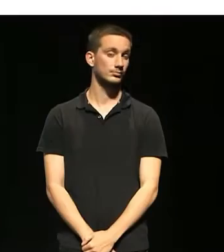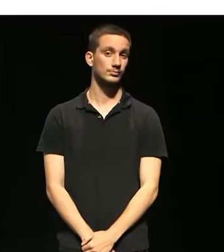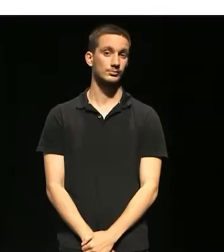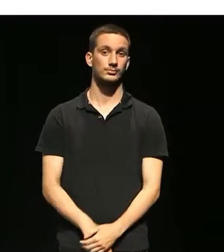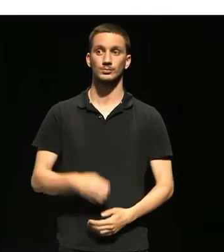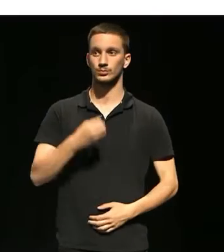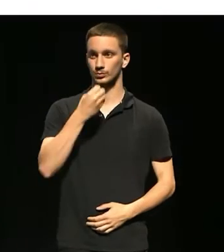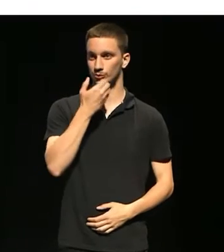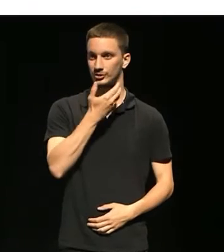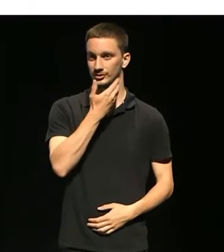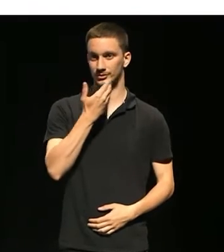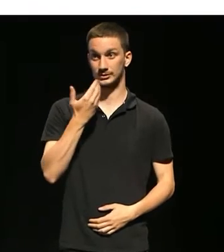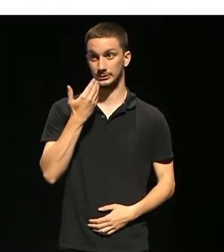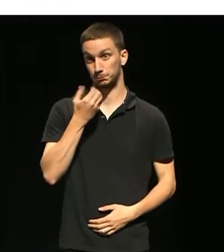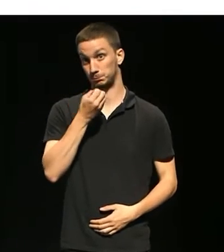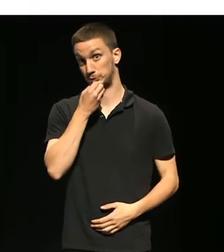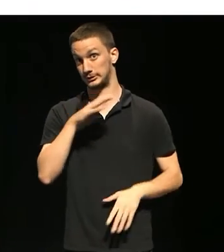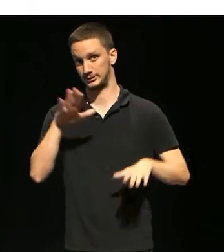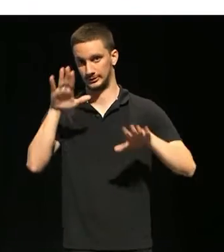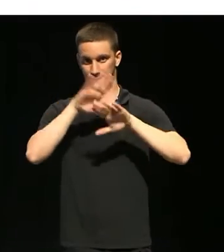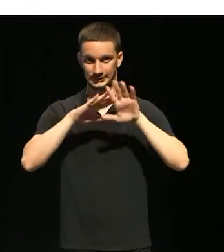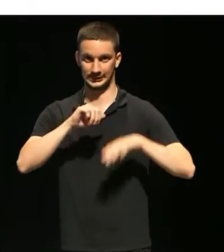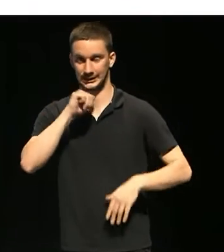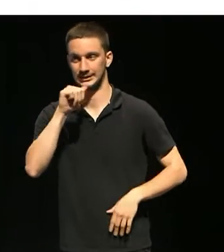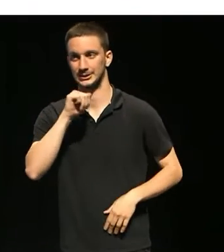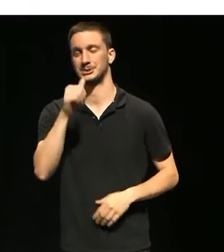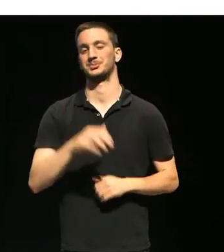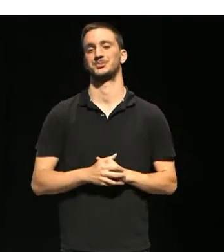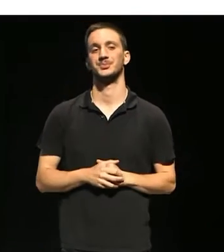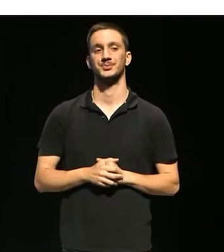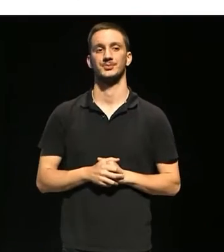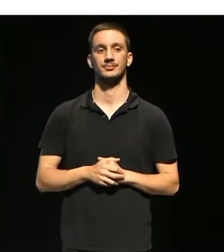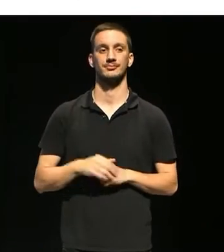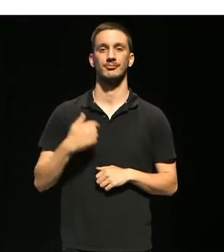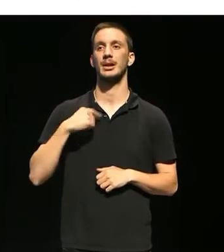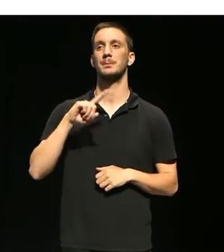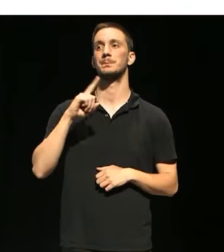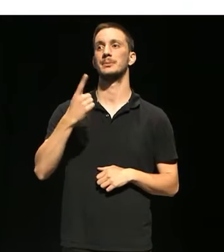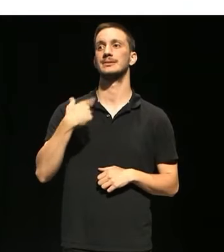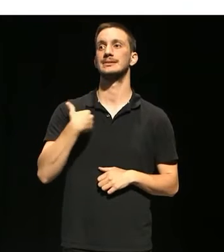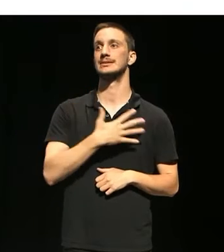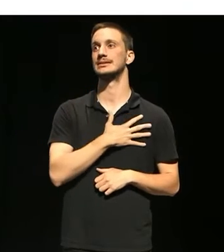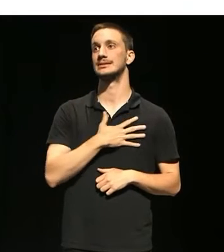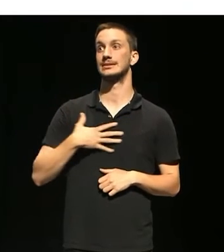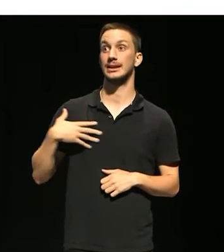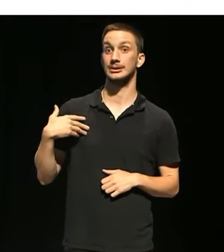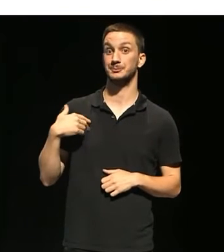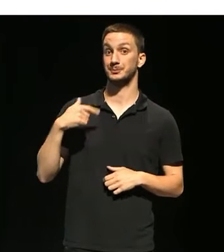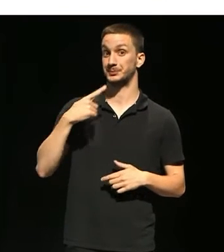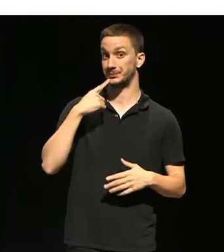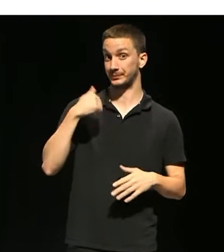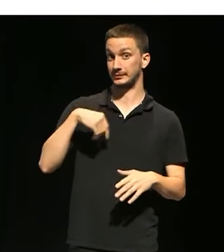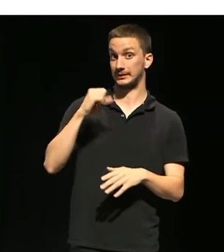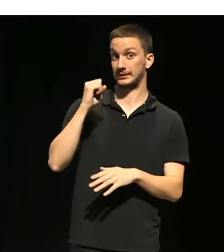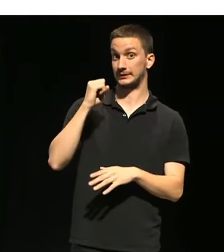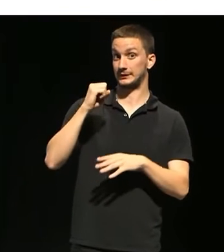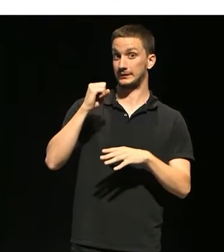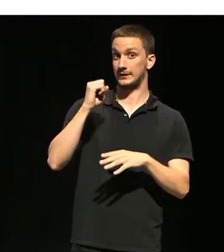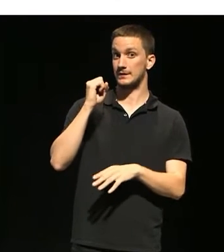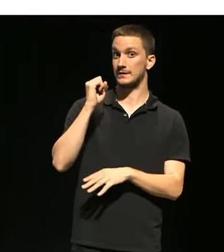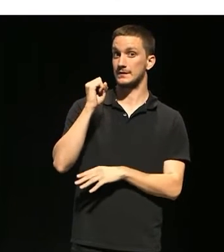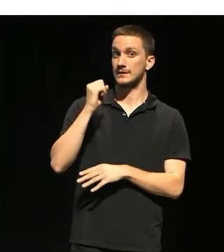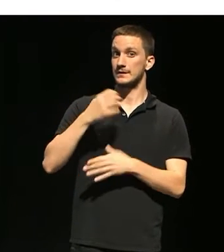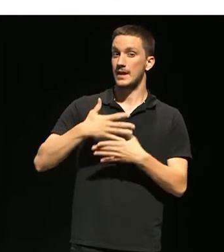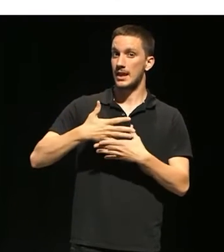Bona tarda, bona nit, quasi bé. El primer que volem donar des de la Federació d